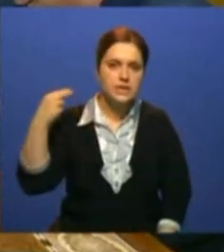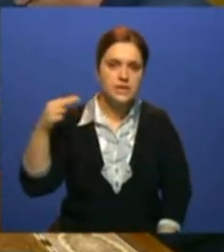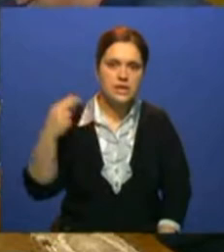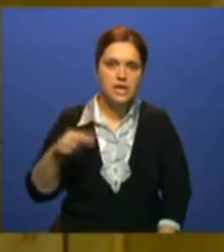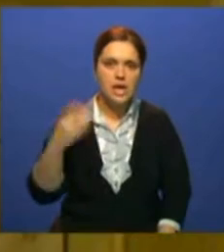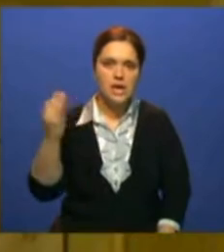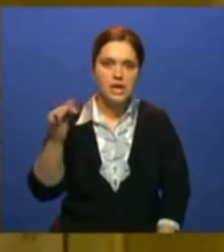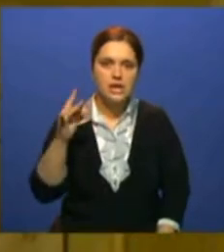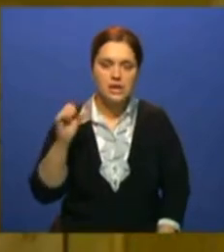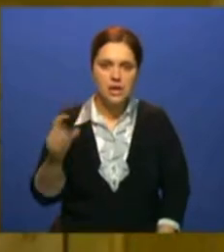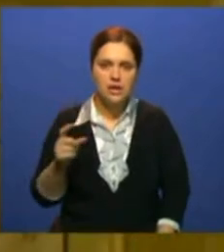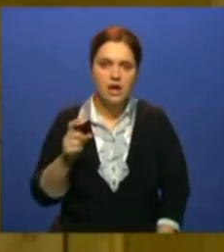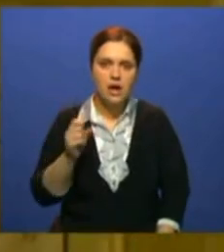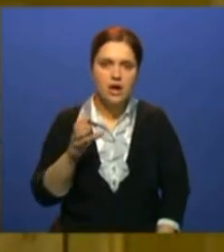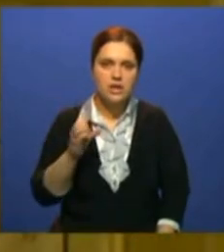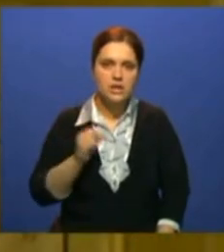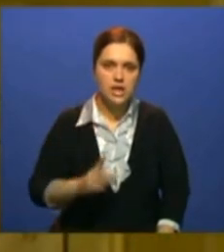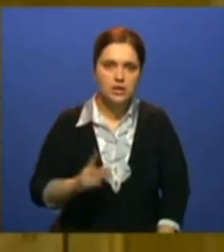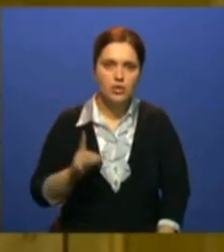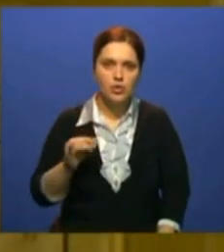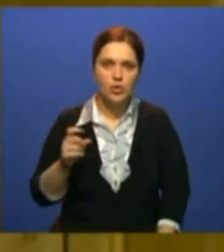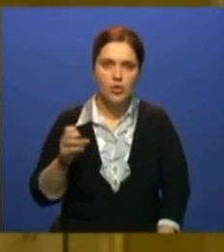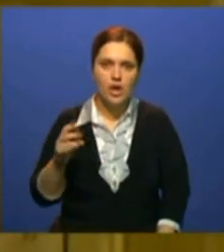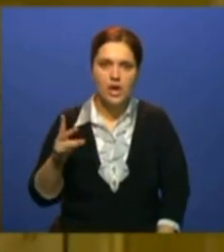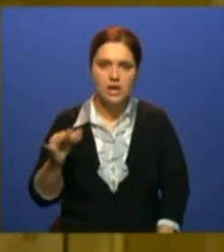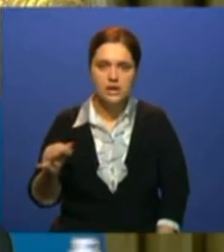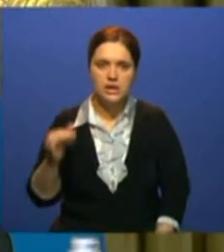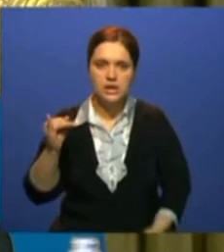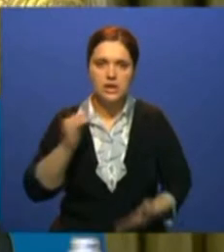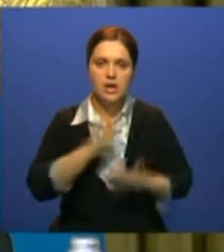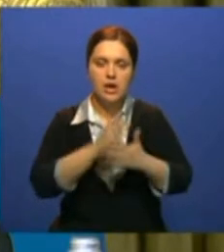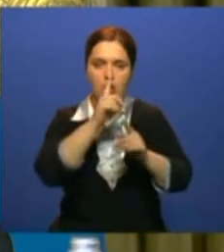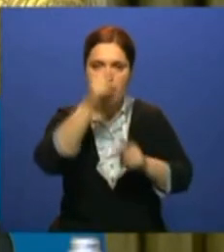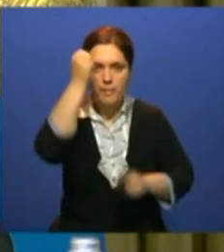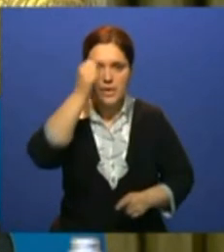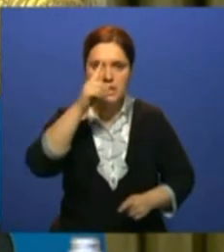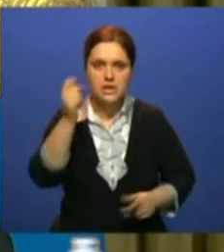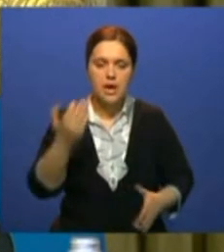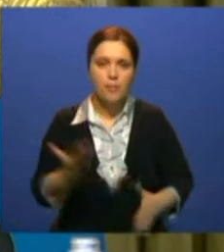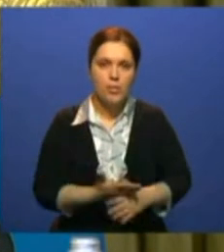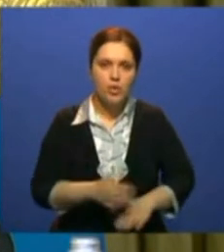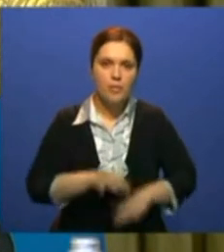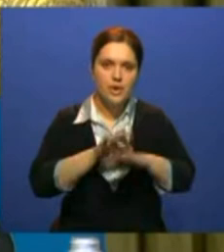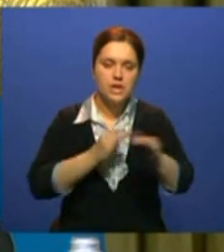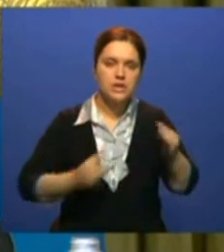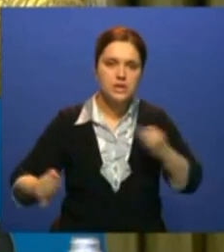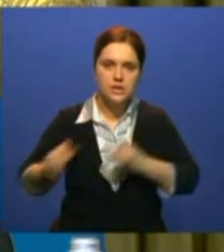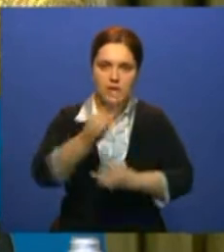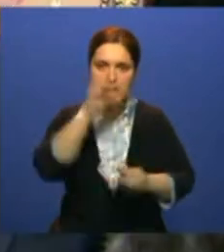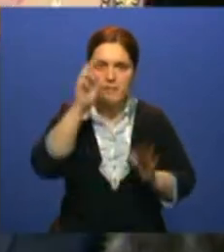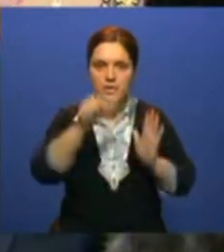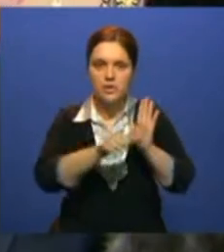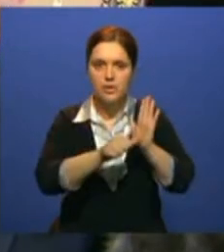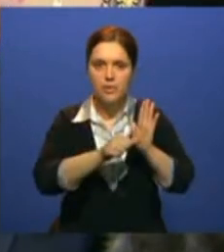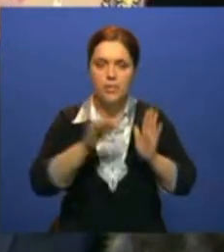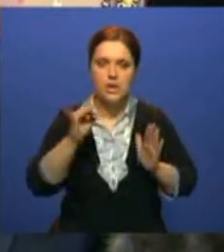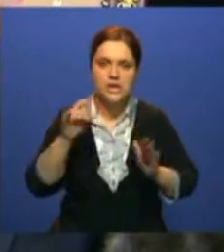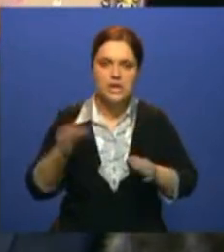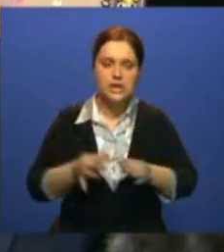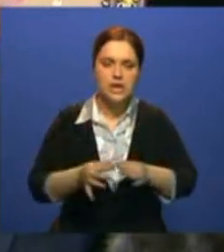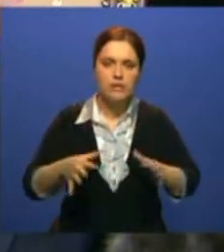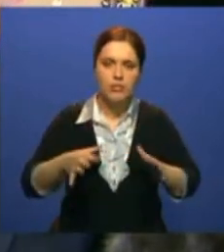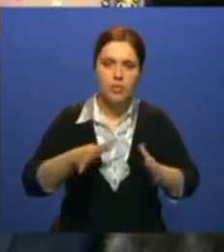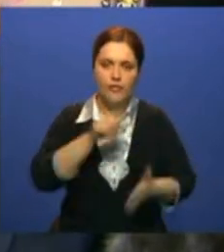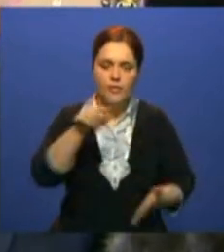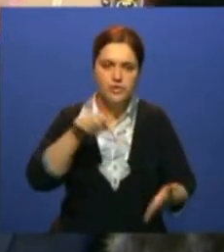президента Ирана Хасана Арухани и выразил особую благодарность за помощь в проведении переговоров со странами «шестерки» по иранскому